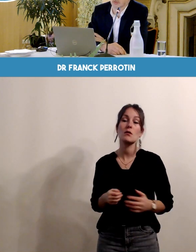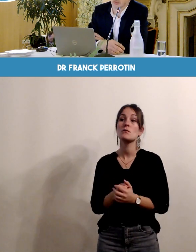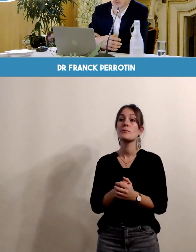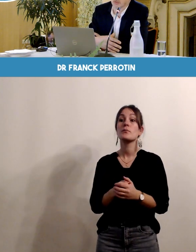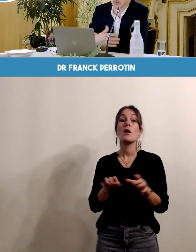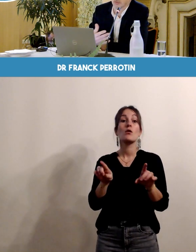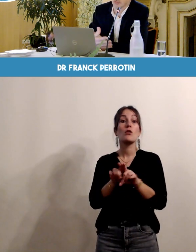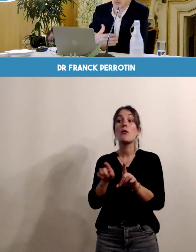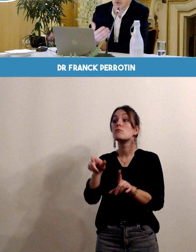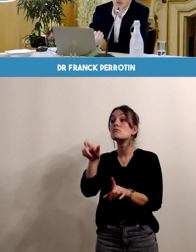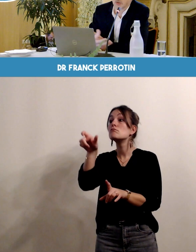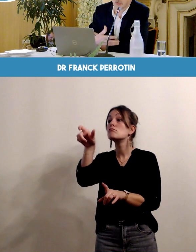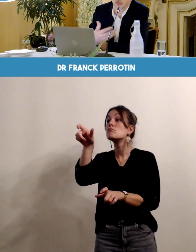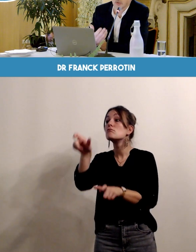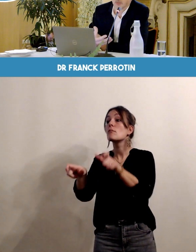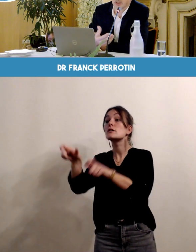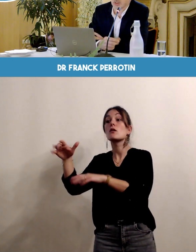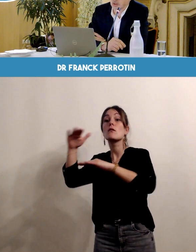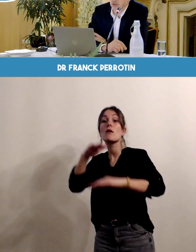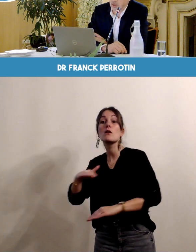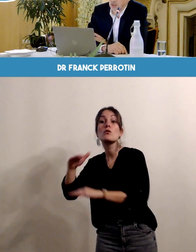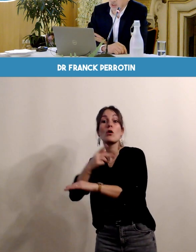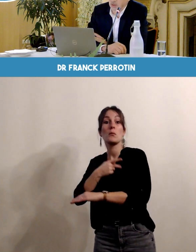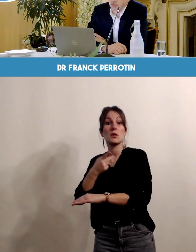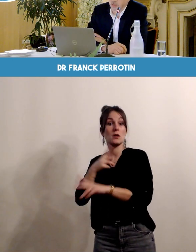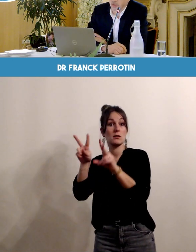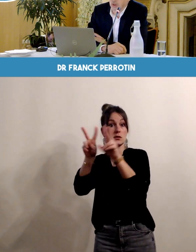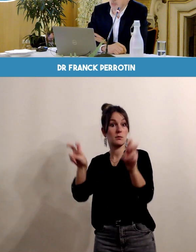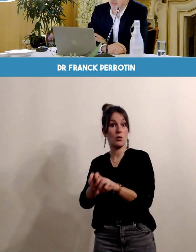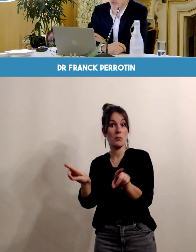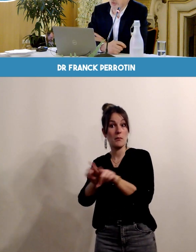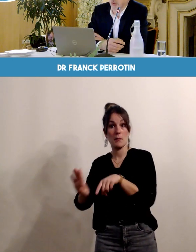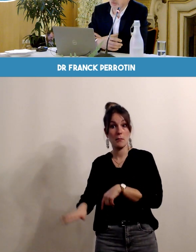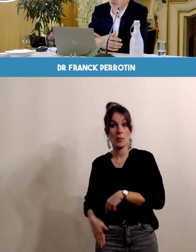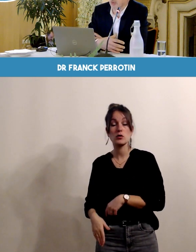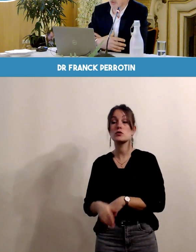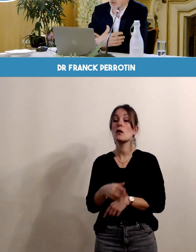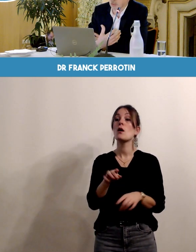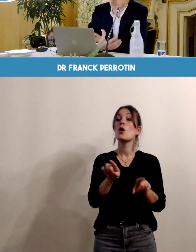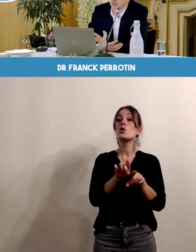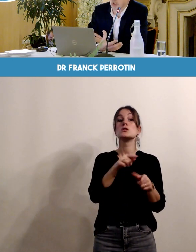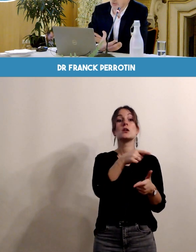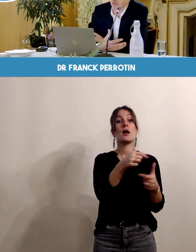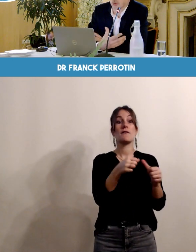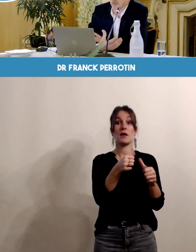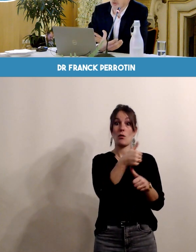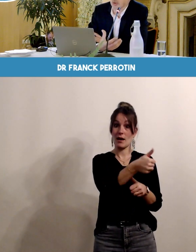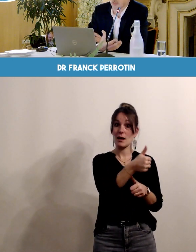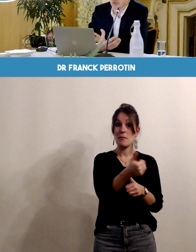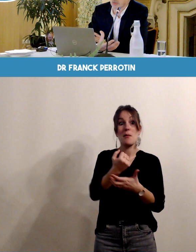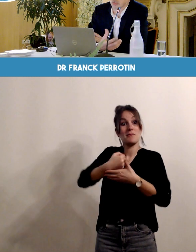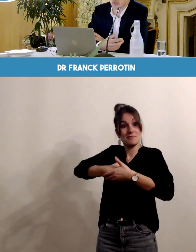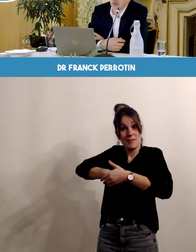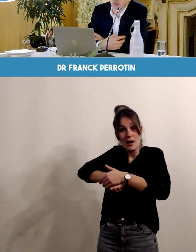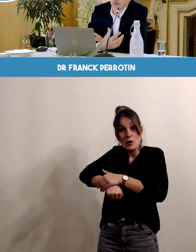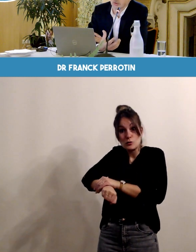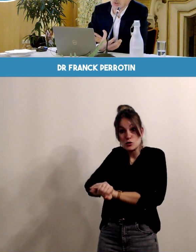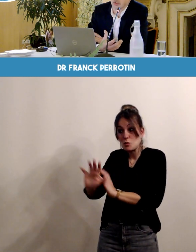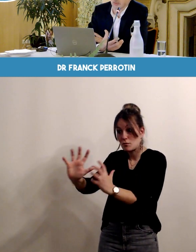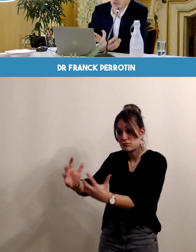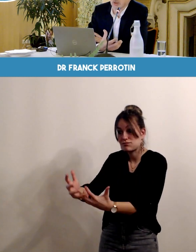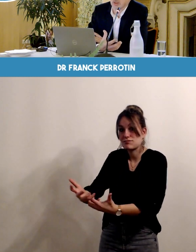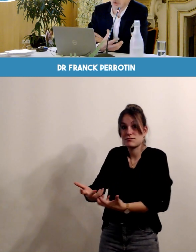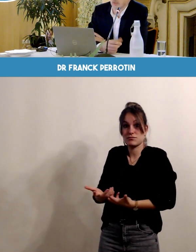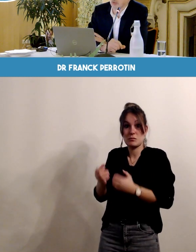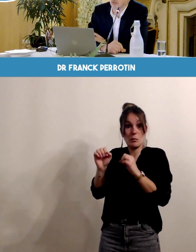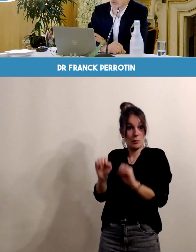que les radiologues, que les médecins. Elles peuvent faire évidemment l'accouchement complètement puisque tant que